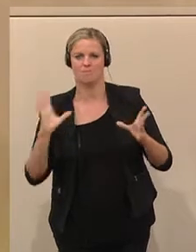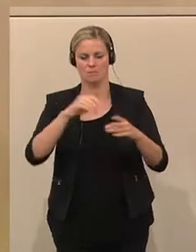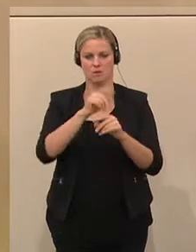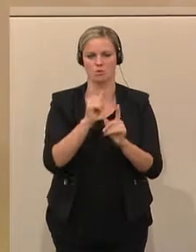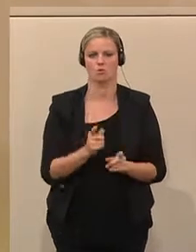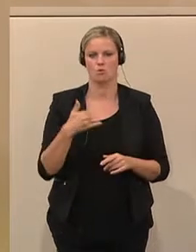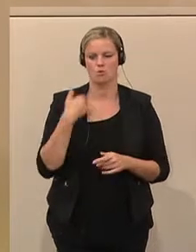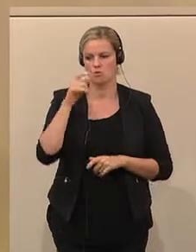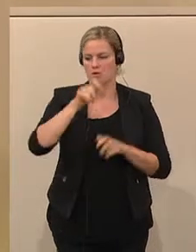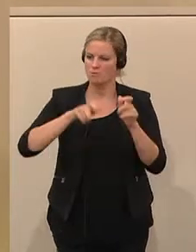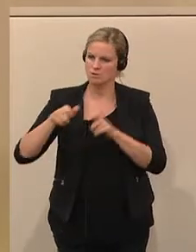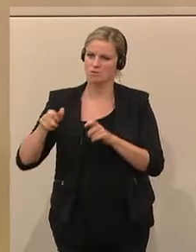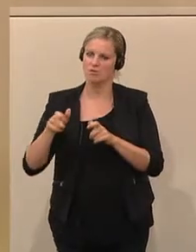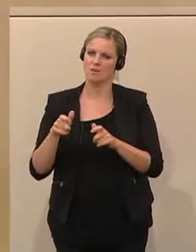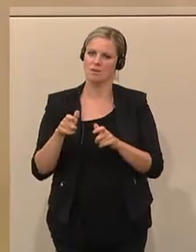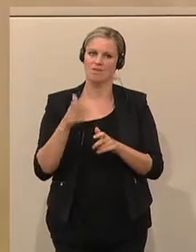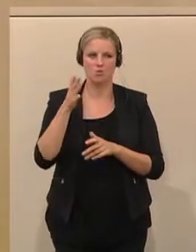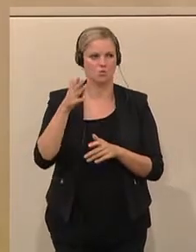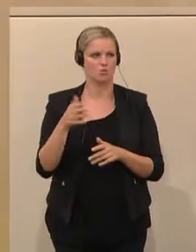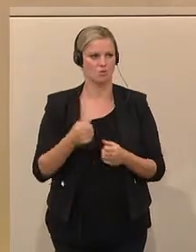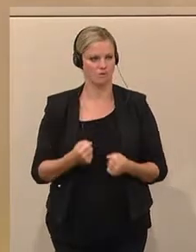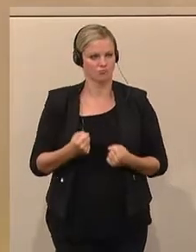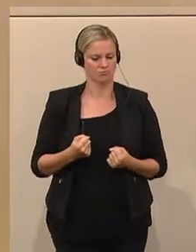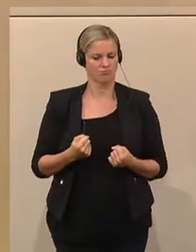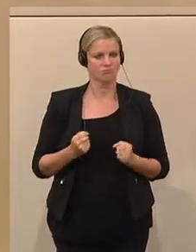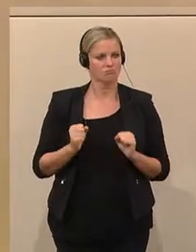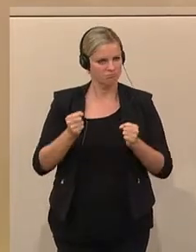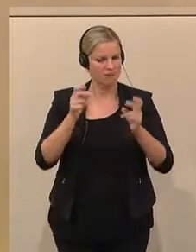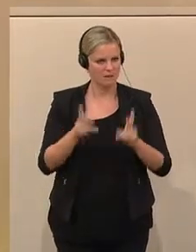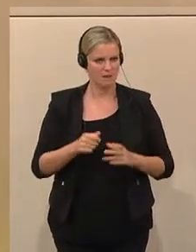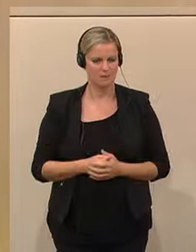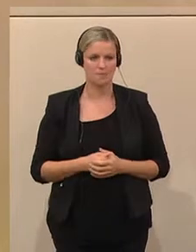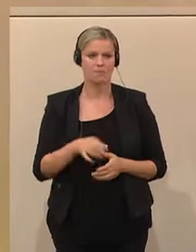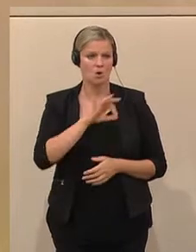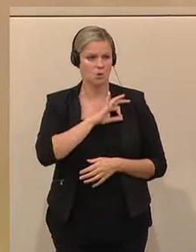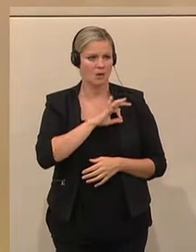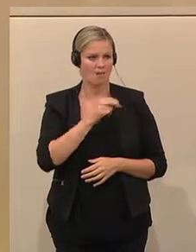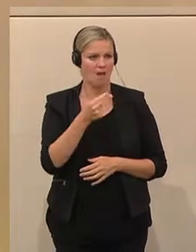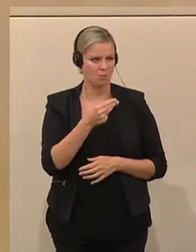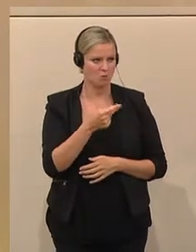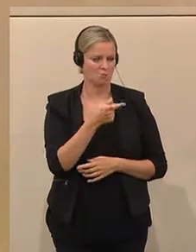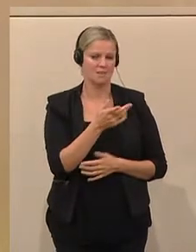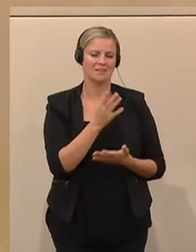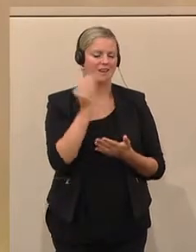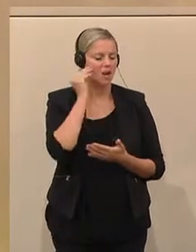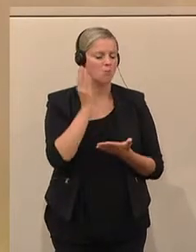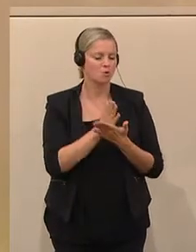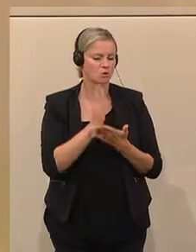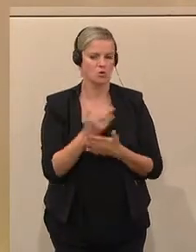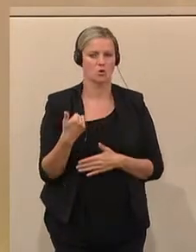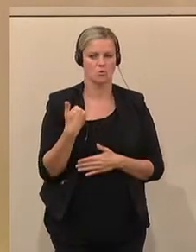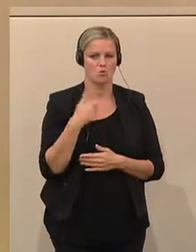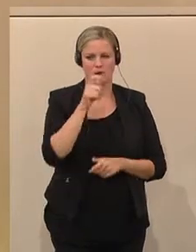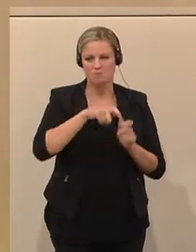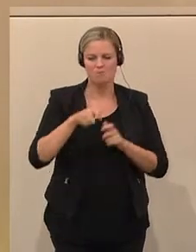entsprechend das Rüstzeug mitzugeben. Da habe einen kleinen Widerspruch zur Kollegin Hammerschmidt. Ich glaube, die Menschen oder die jungen Menschen sind schon interessiert oder